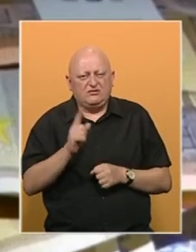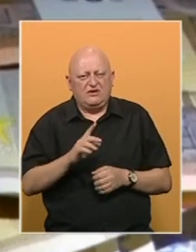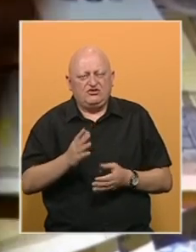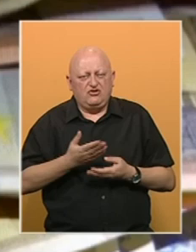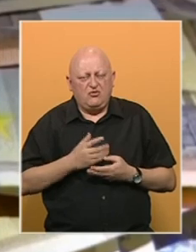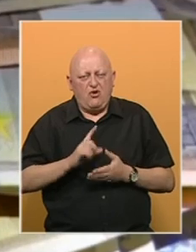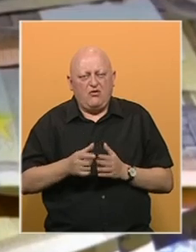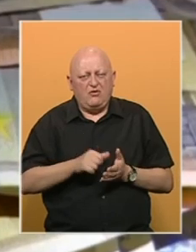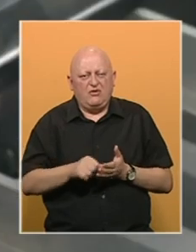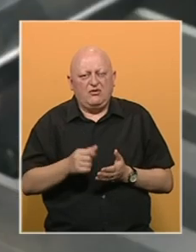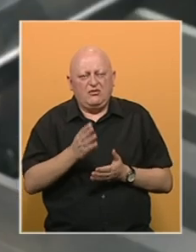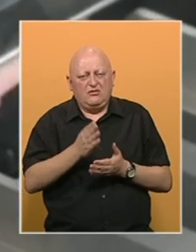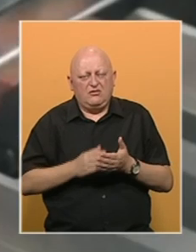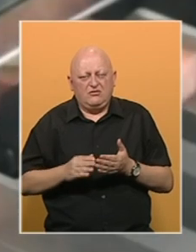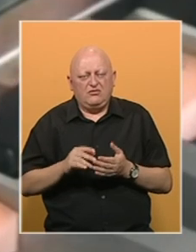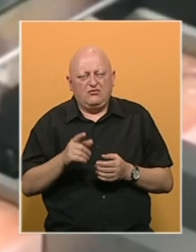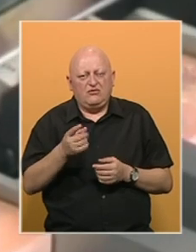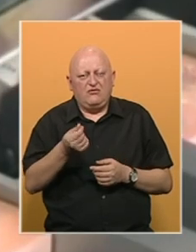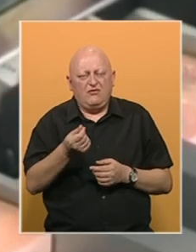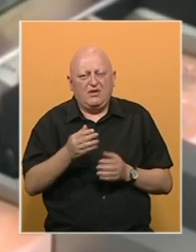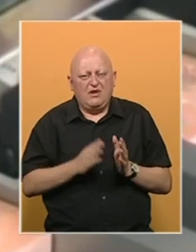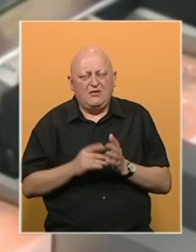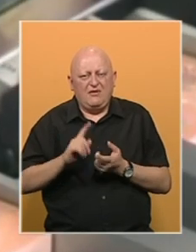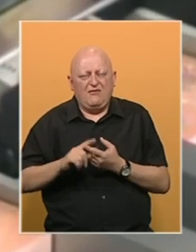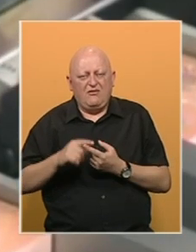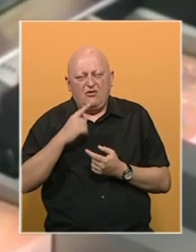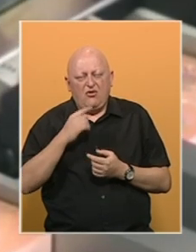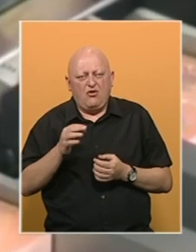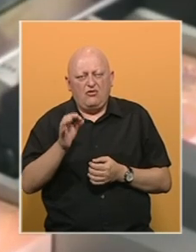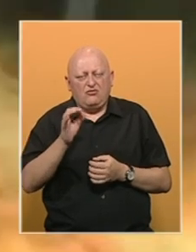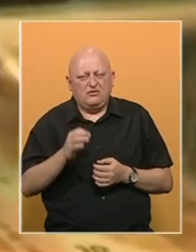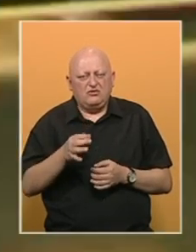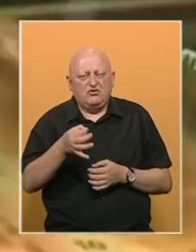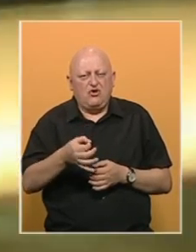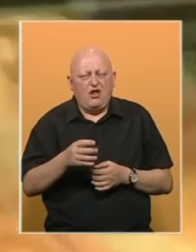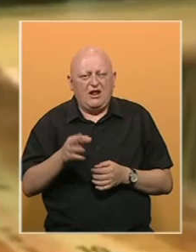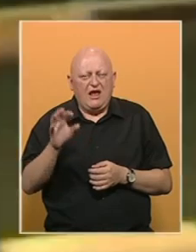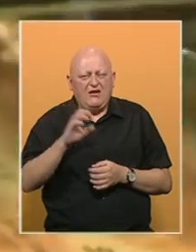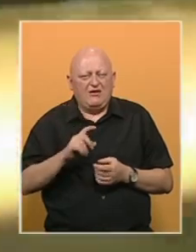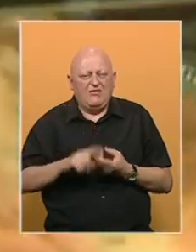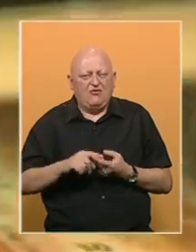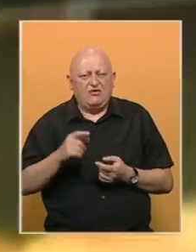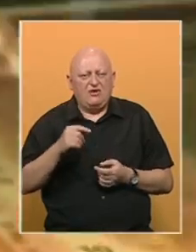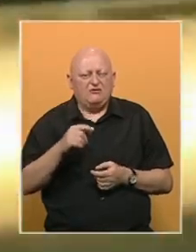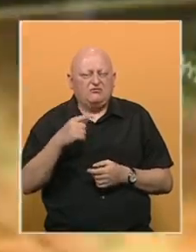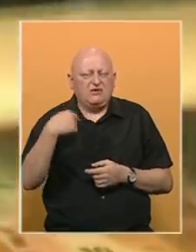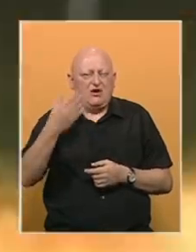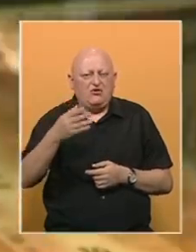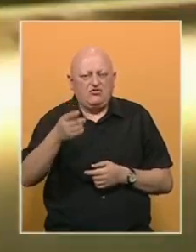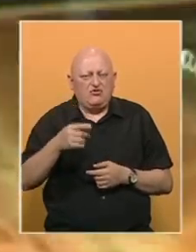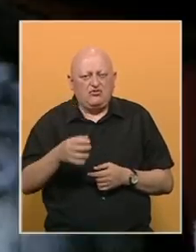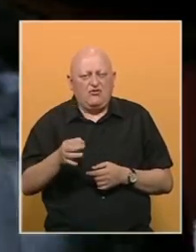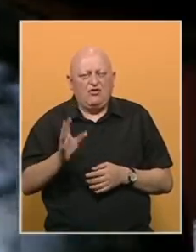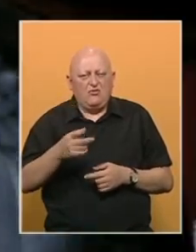odmah dobiti novac nego kvotu SDR-u, tačnije valuti MMF-a, koju čini prosjek vrijednosti dolara, evra, funte, joana i jena. Nakon toga tu